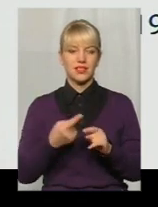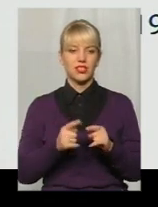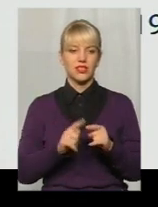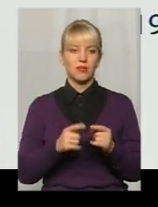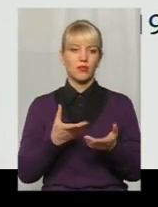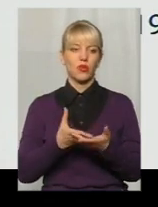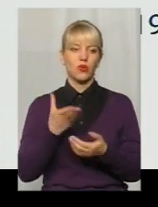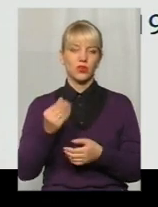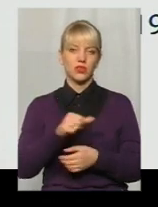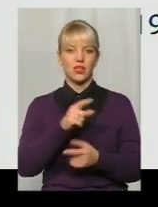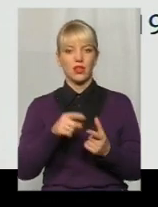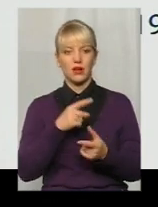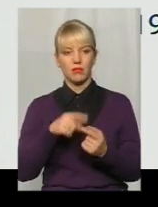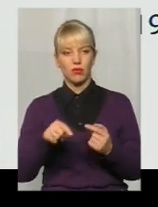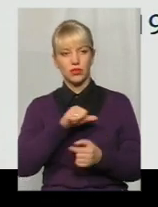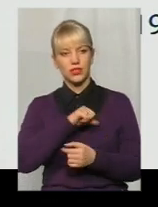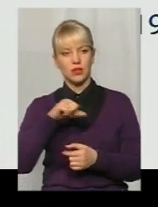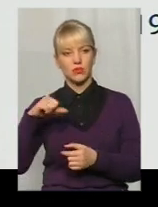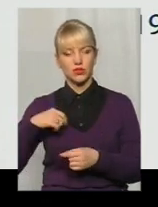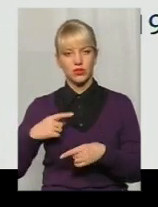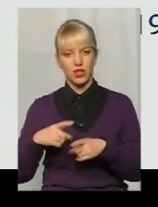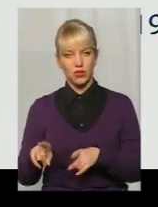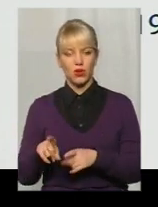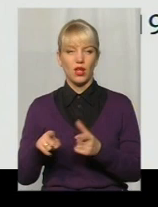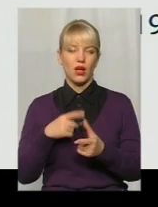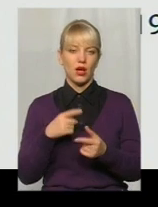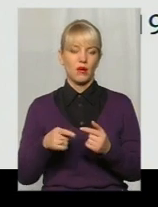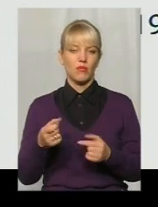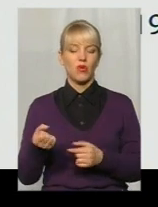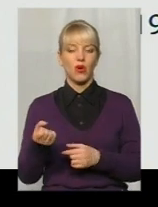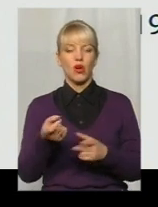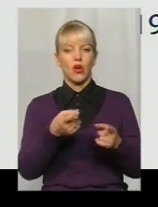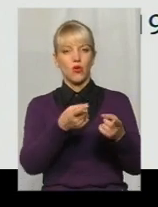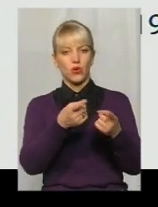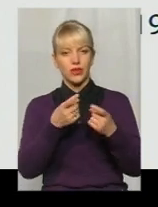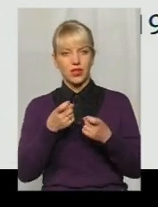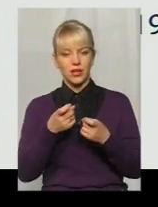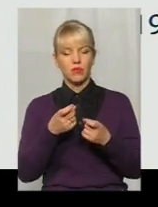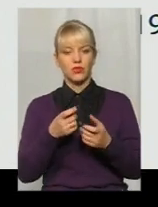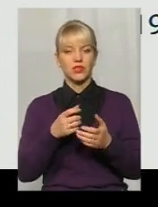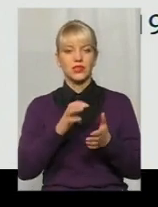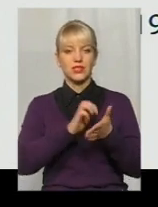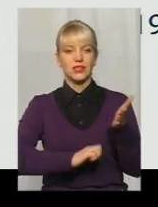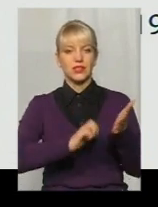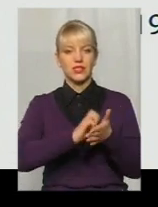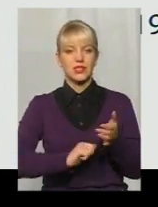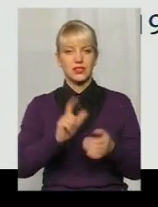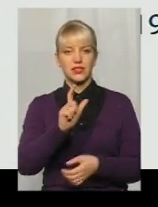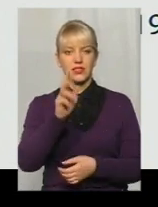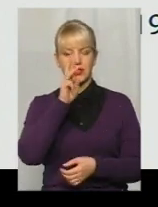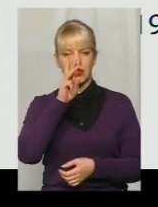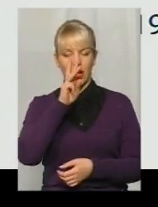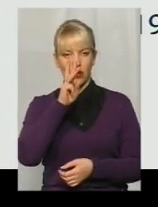сплачують або самостійно, або утримання проводиться із заробітку, або інших доходів, які вони утримують.